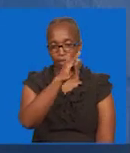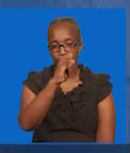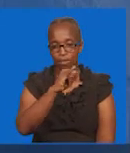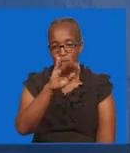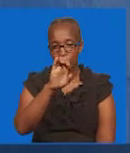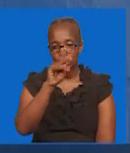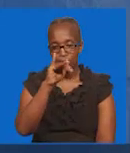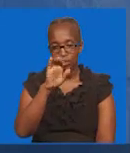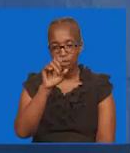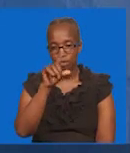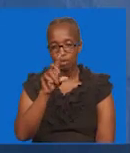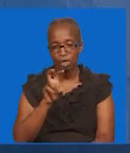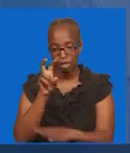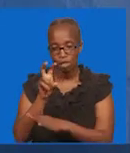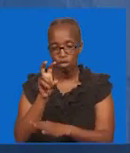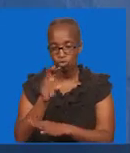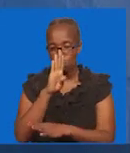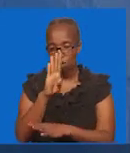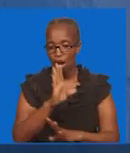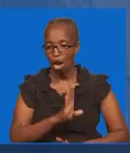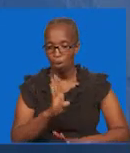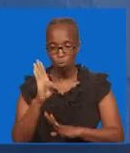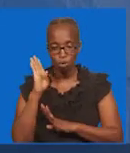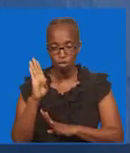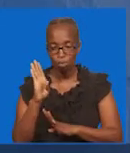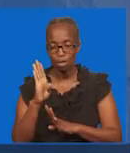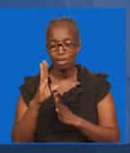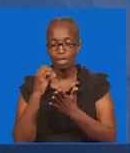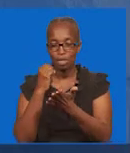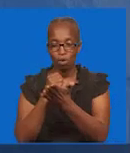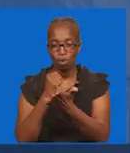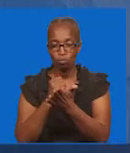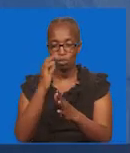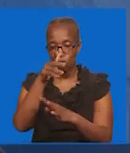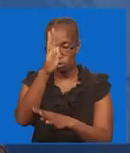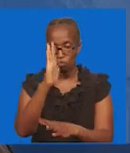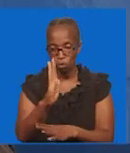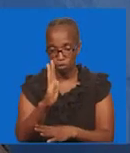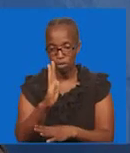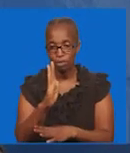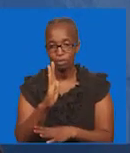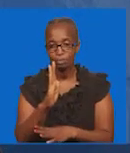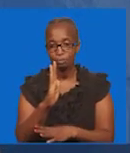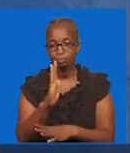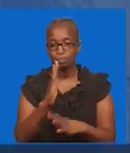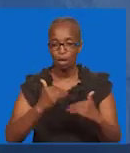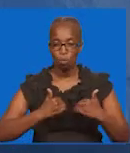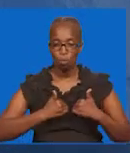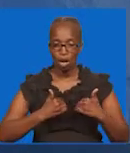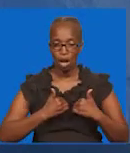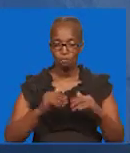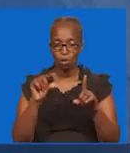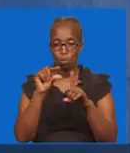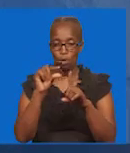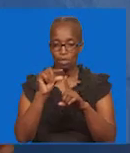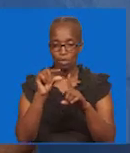Izraheli anaonekana He is like a watchman in the office of God So Kuna manenu ama